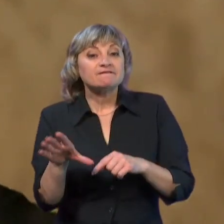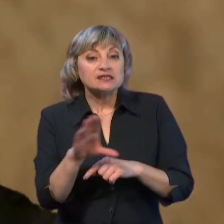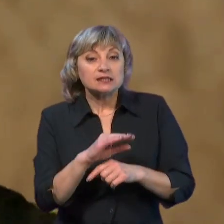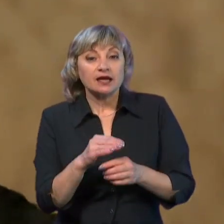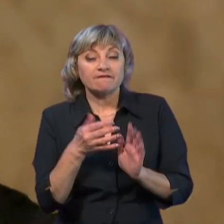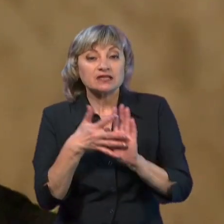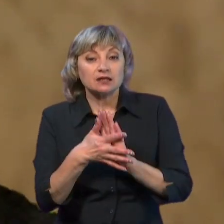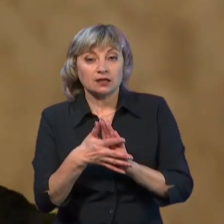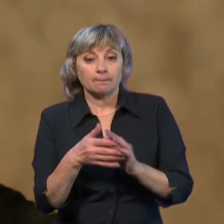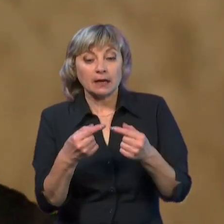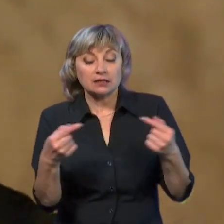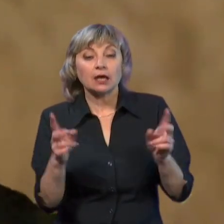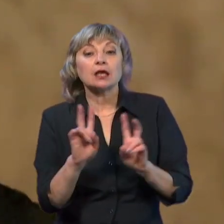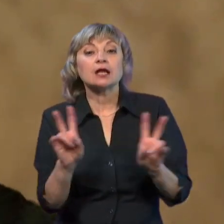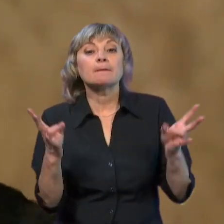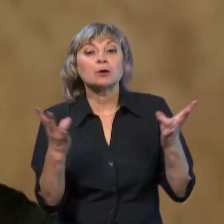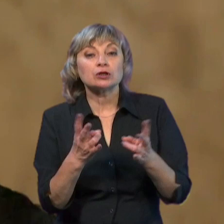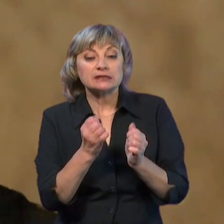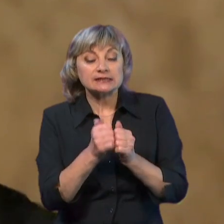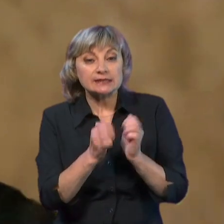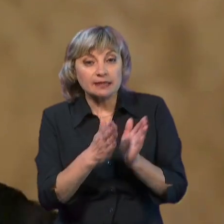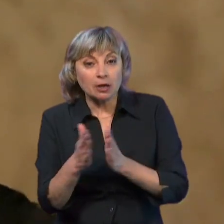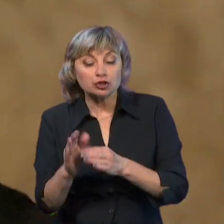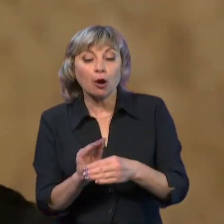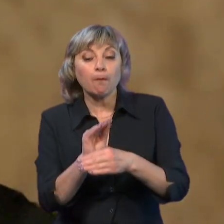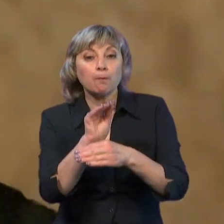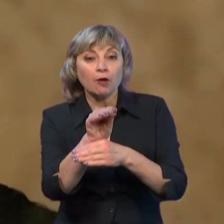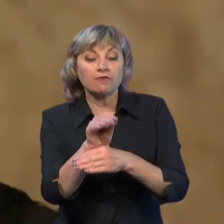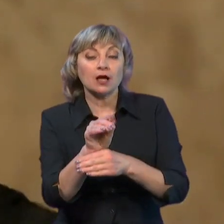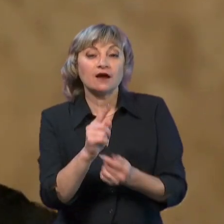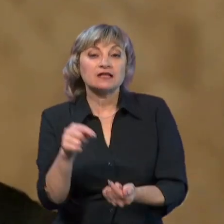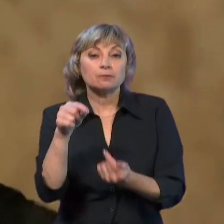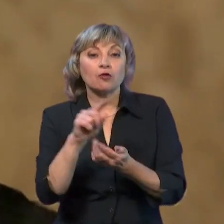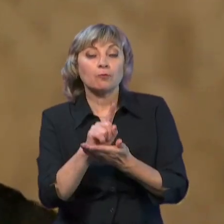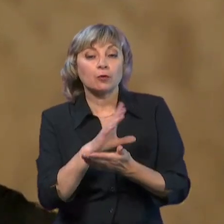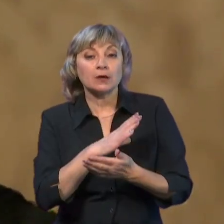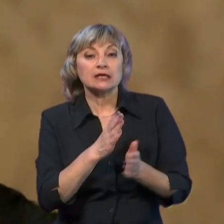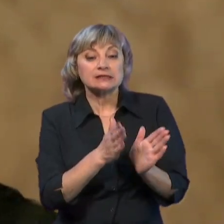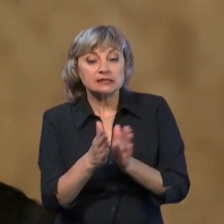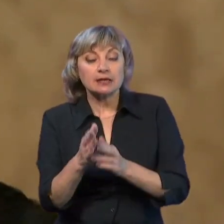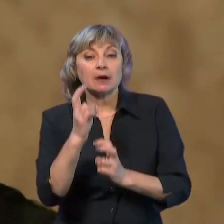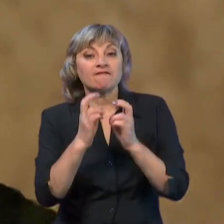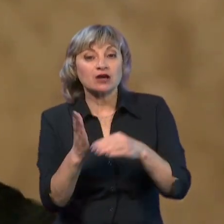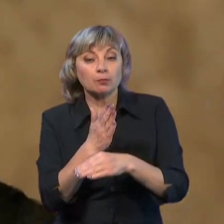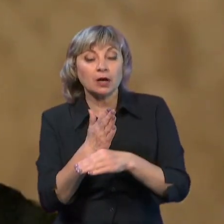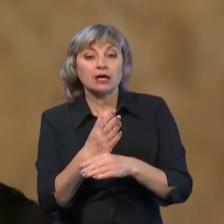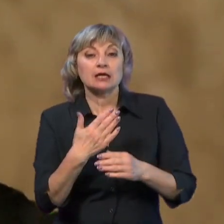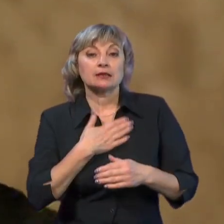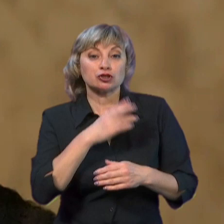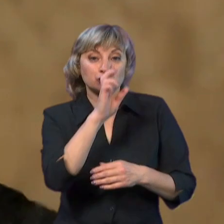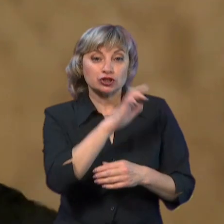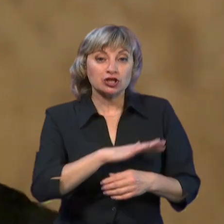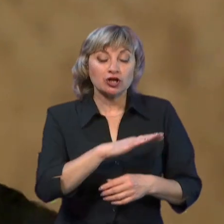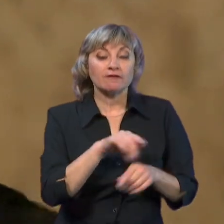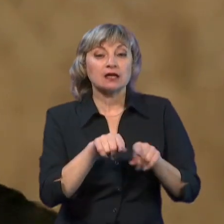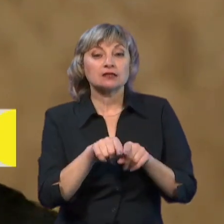видатковий матеріал, який потребує систематичного поповнення, а відповідно має бути належення системи виробництва як середні нашої держави,